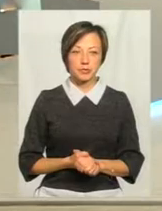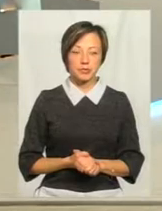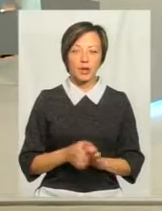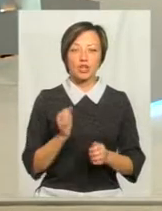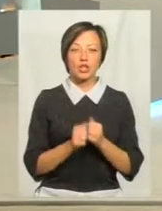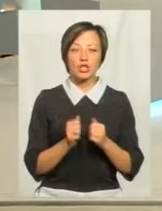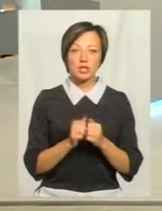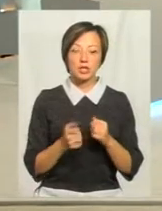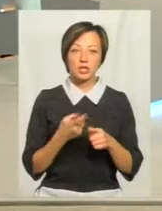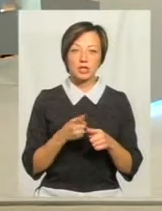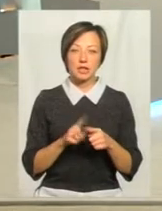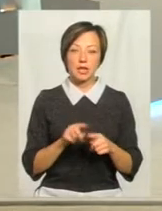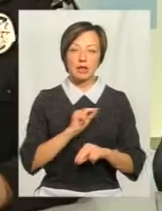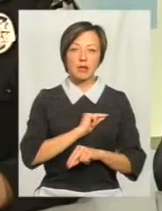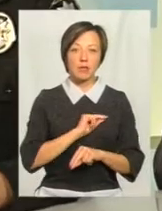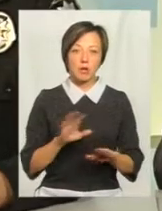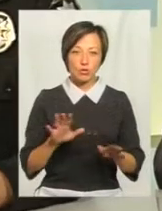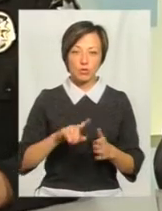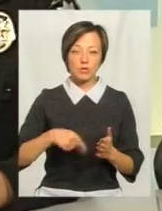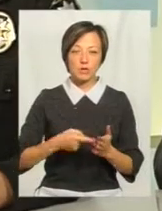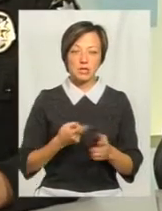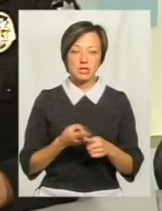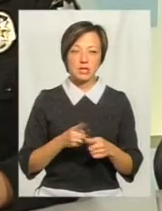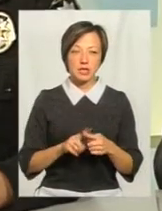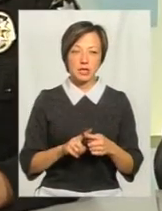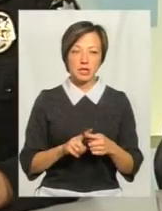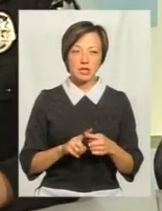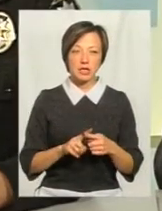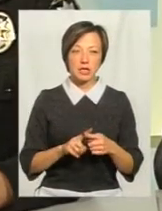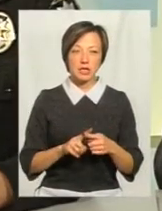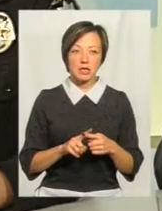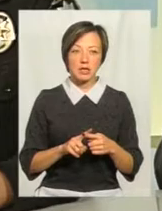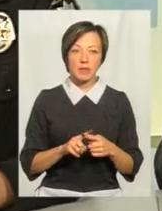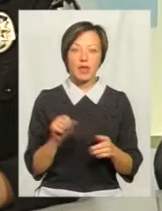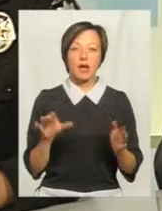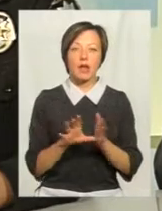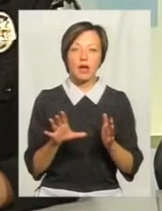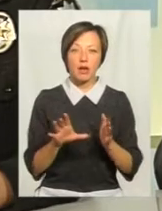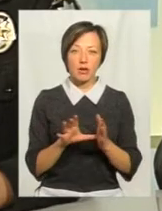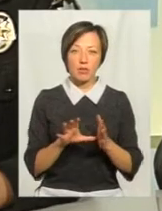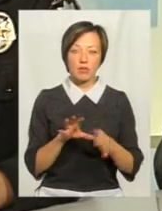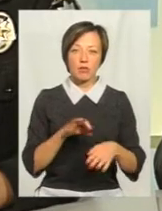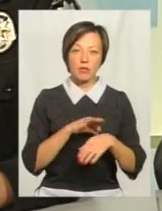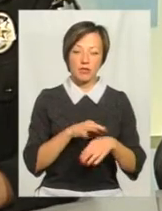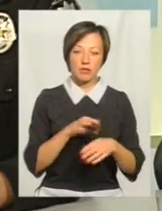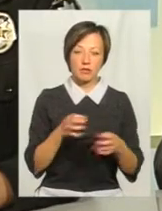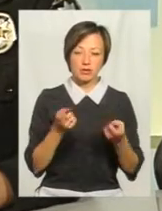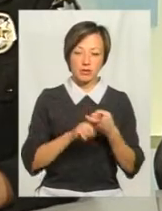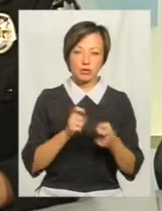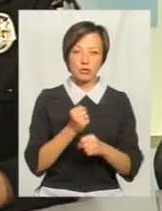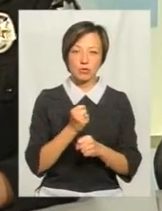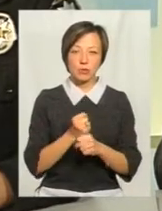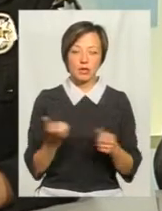Найчастіше не працюють в місті, це з електроенергією, проведенням якихось,